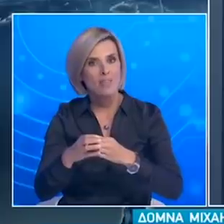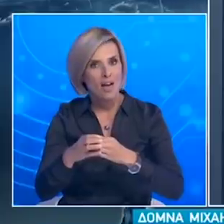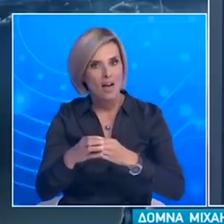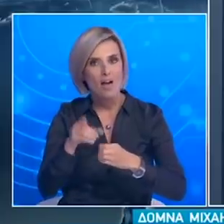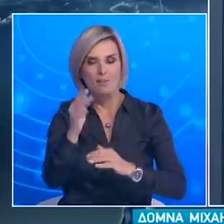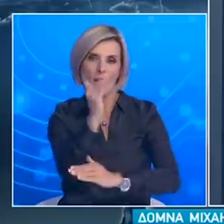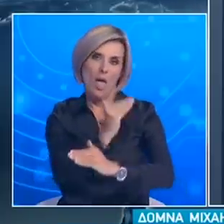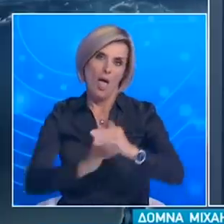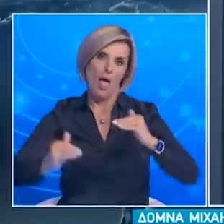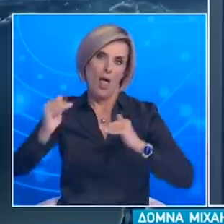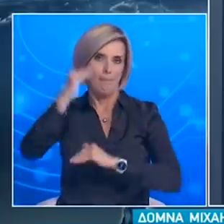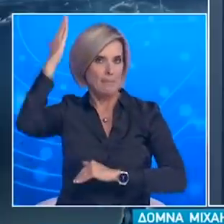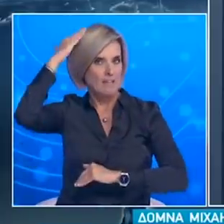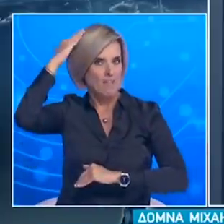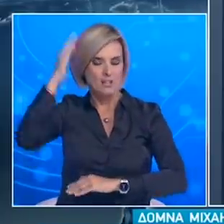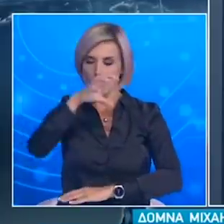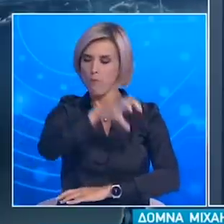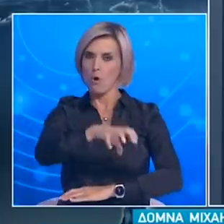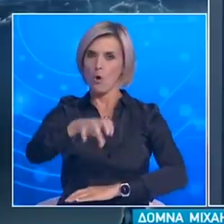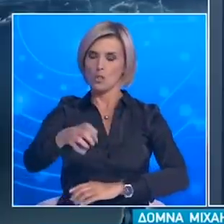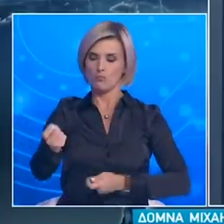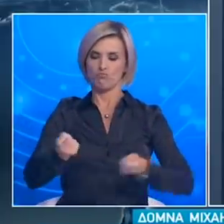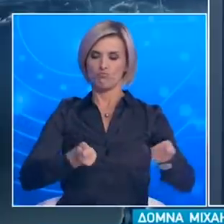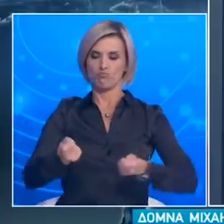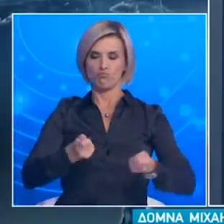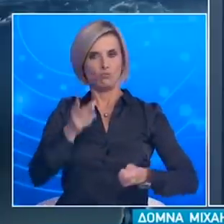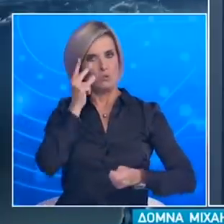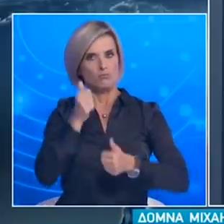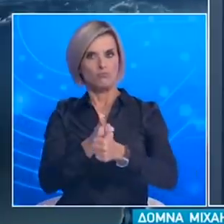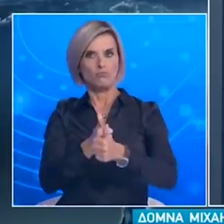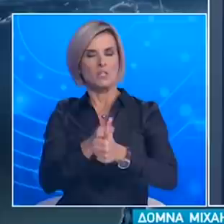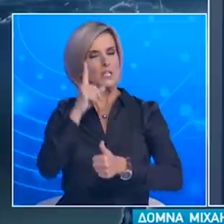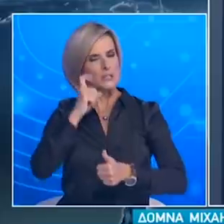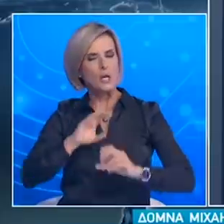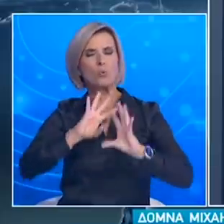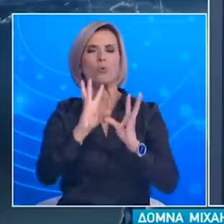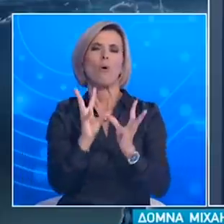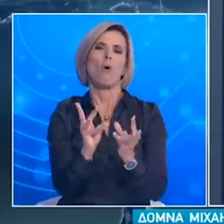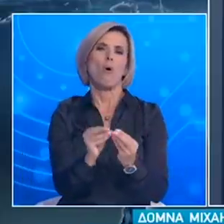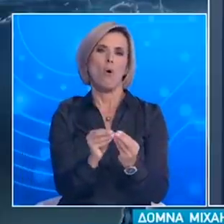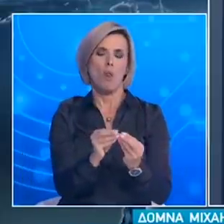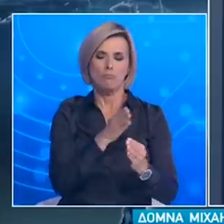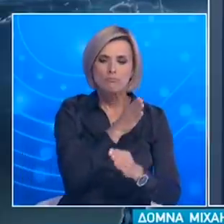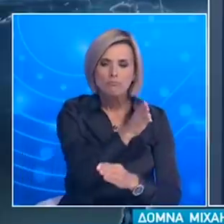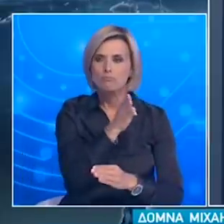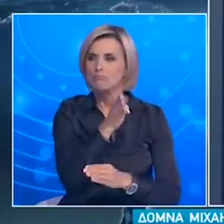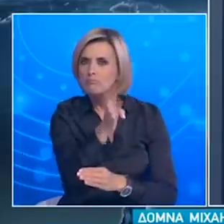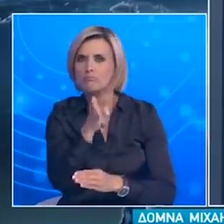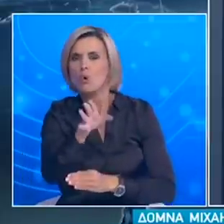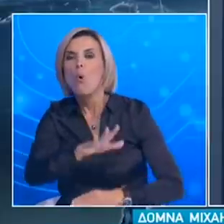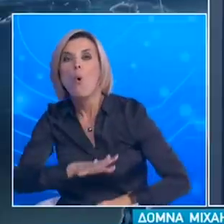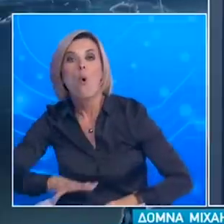από τους επικεφαλείς των Ανωτέρω Φορέων και έχει τον κεντρικό συντονισμό πρώτων για τον έλεγχο σε όλη την